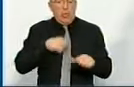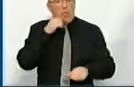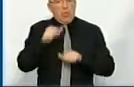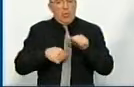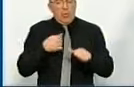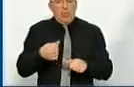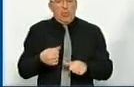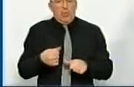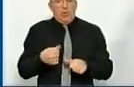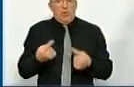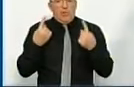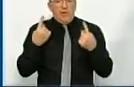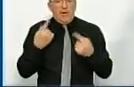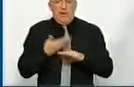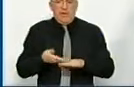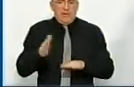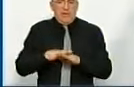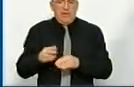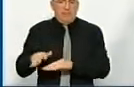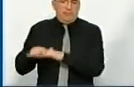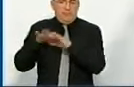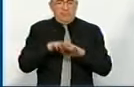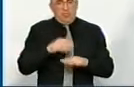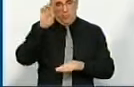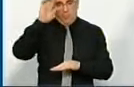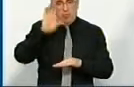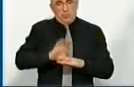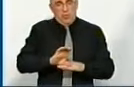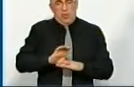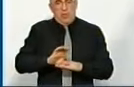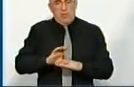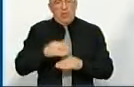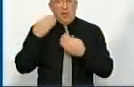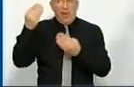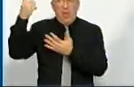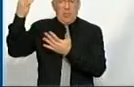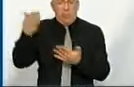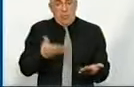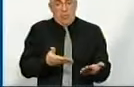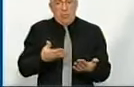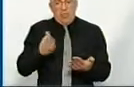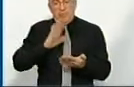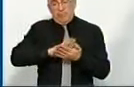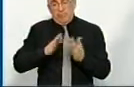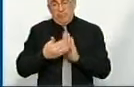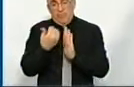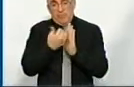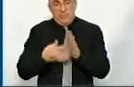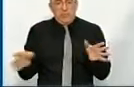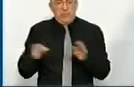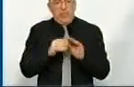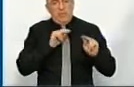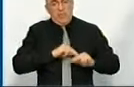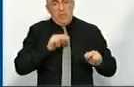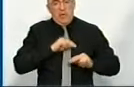року велика криза надходжень до державного бюджету. І дай Бог, якщо буде укладена програма співпраці